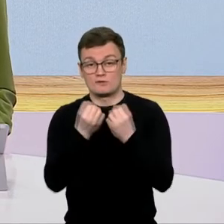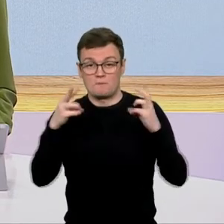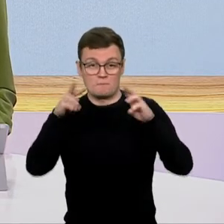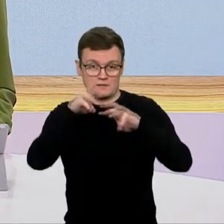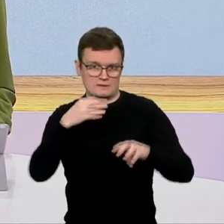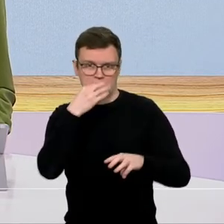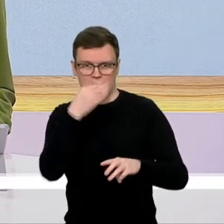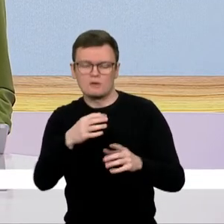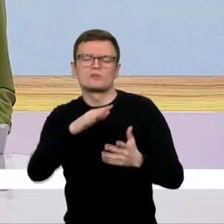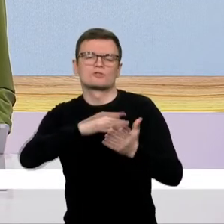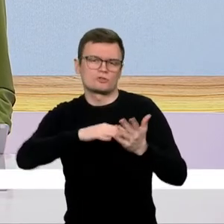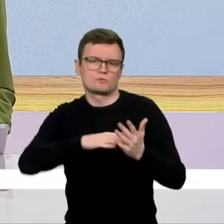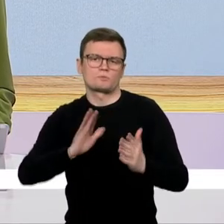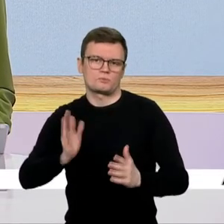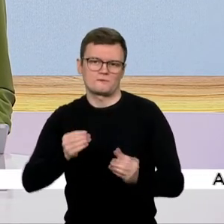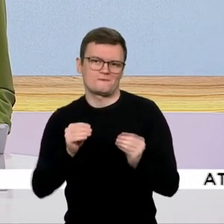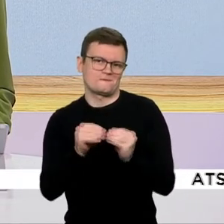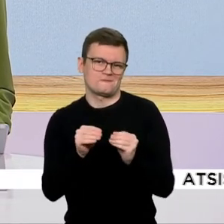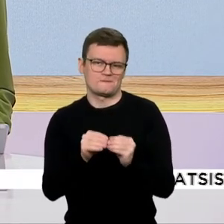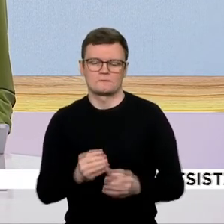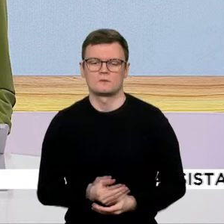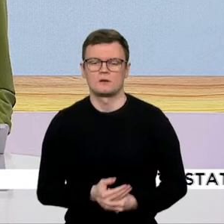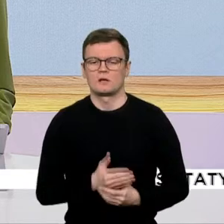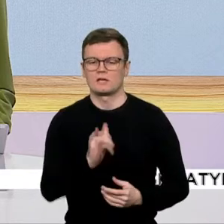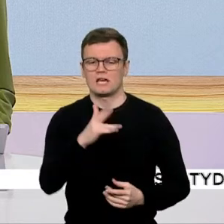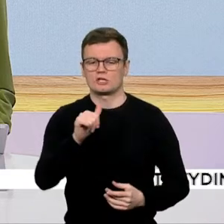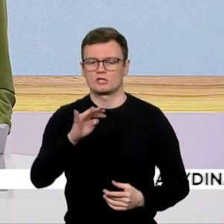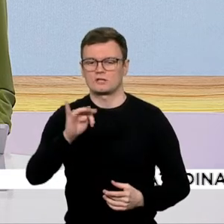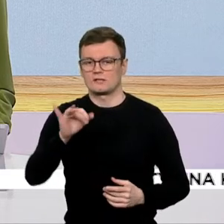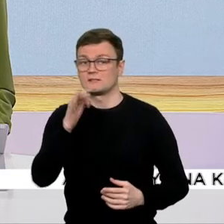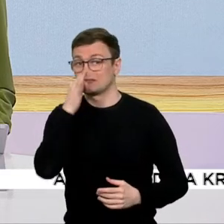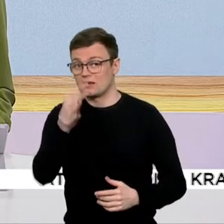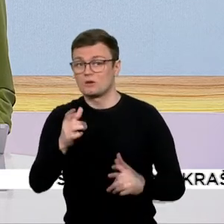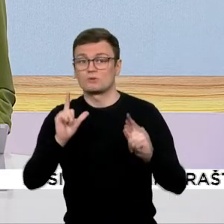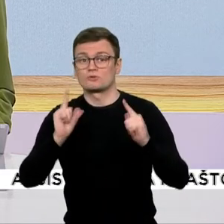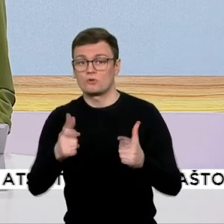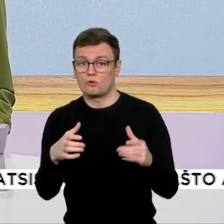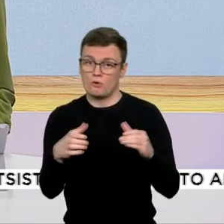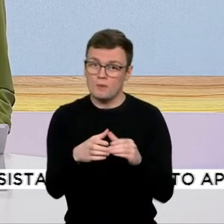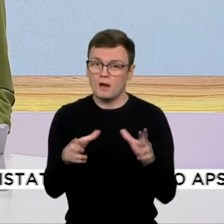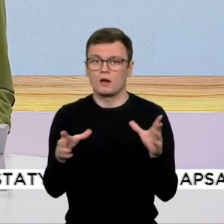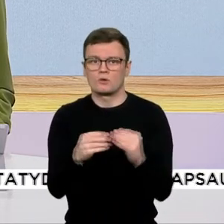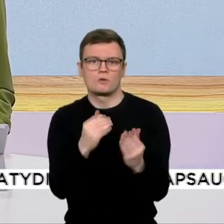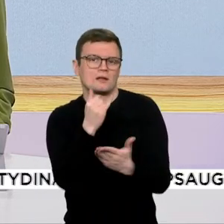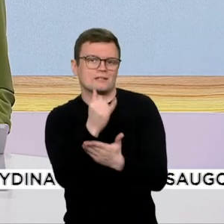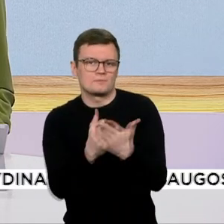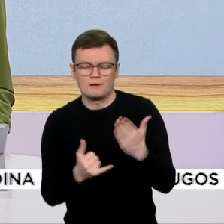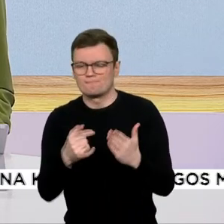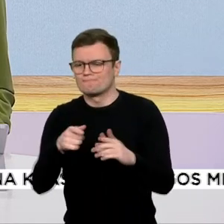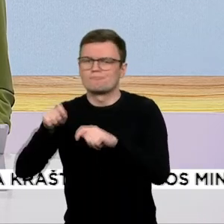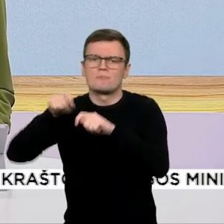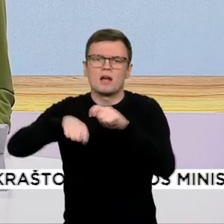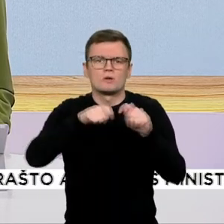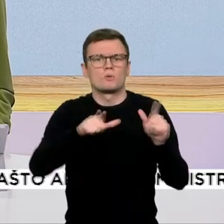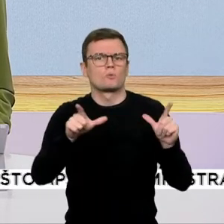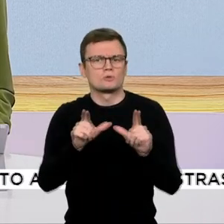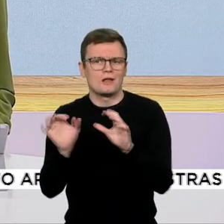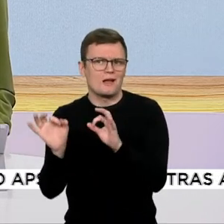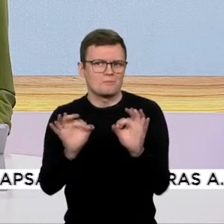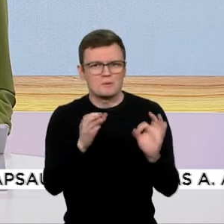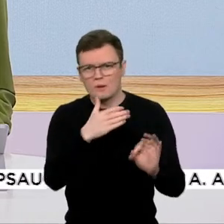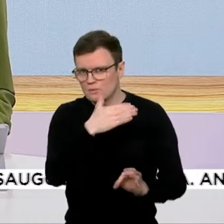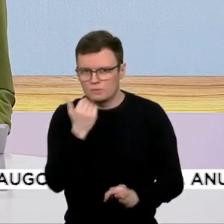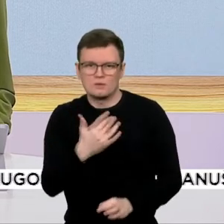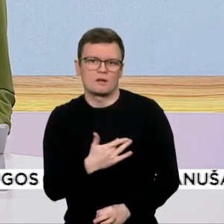toliau. Gintautas Jakštas teigė su komanda atsiprašantis, kad kai kurių patikrinimų užduotys galėjo būti nekorektiškos ir sako,